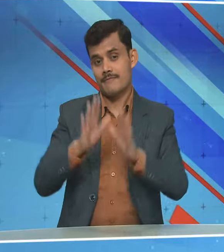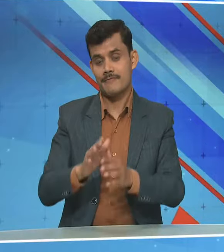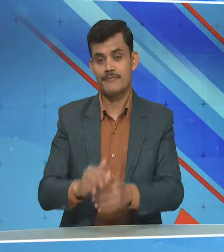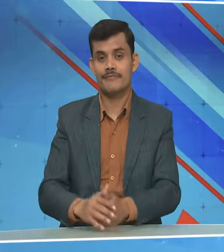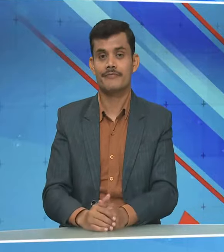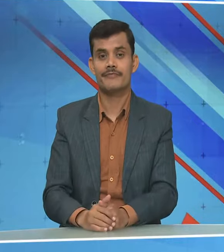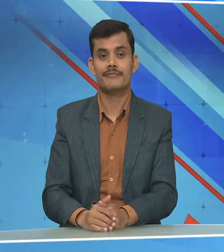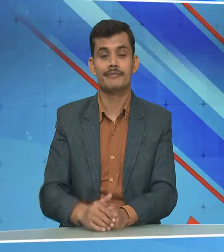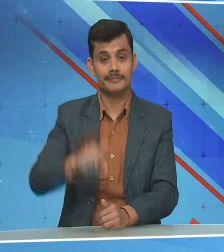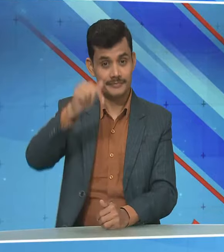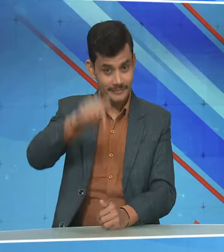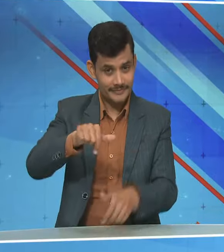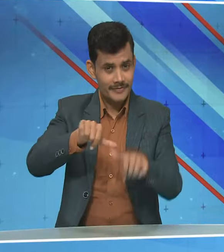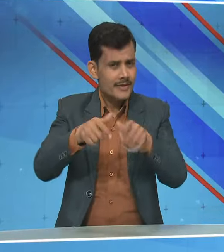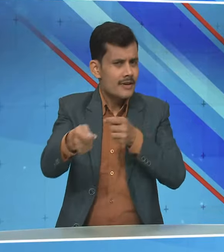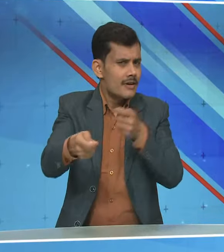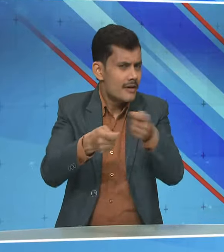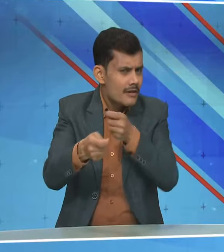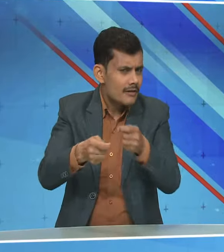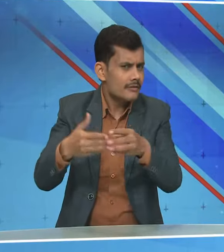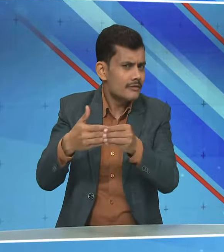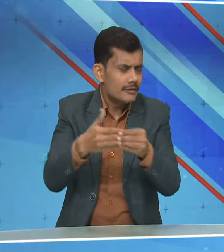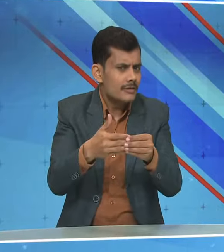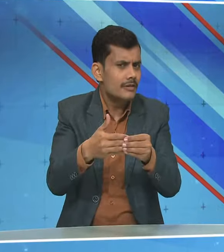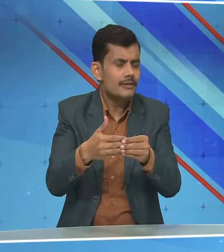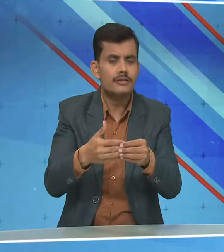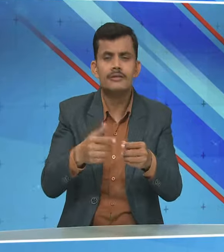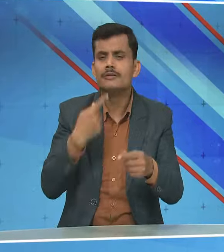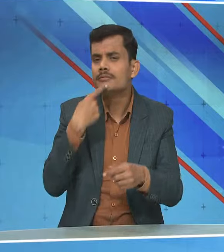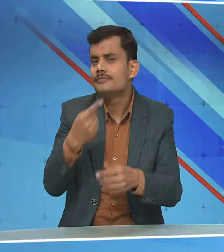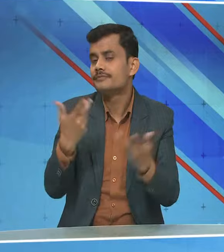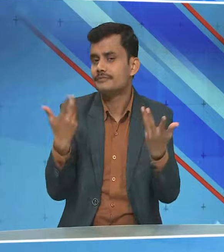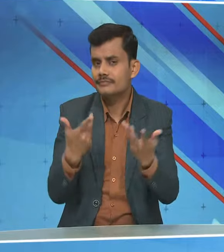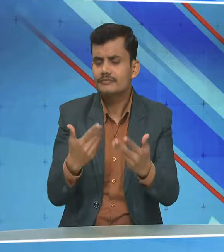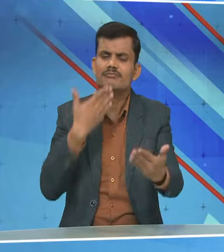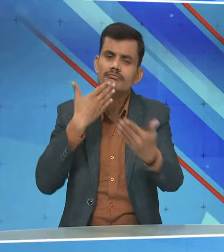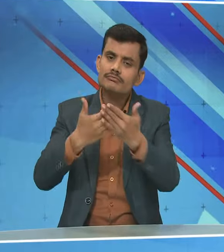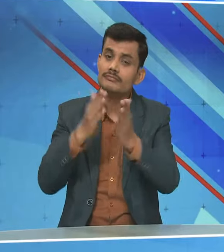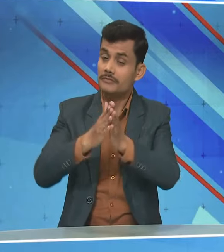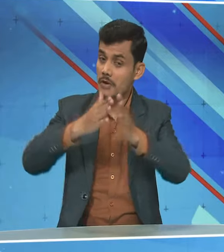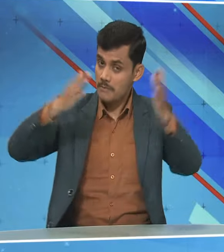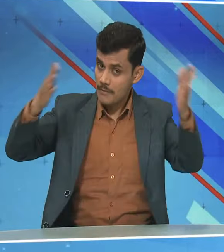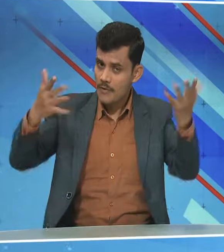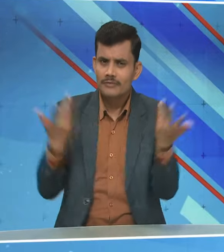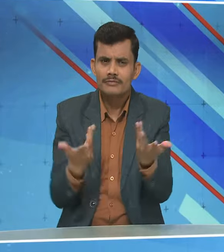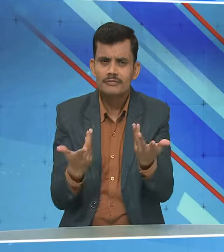आप जो जिसने ब्रेवस्ता की है क्या कहना चाहेंगे उनको अब बहुत दन्यावाद बोलता हूं